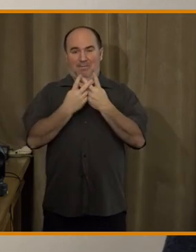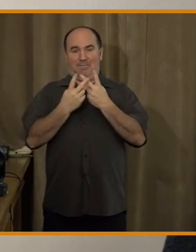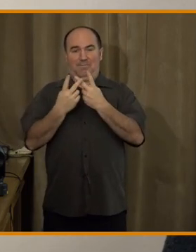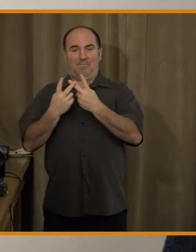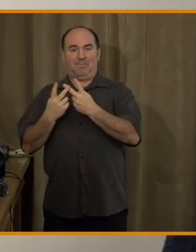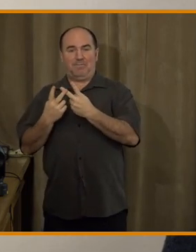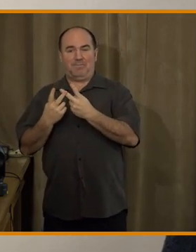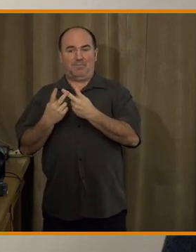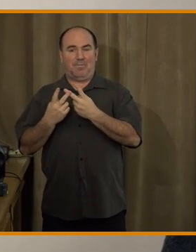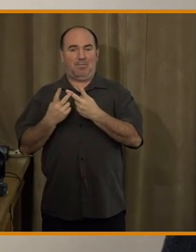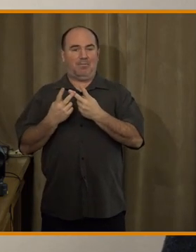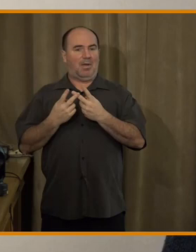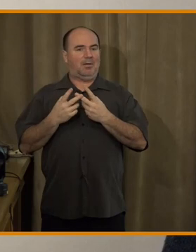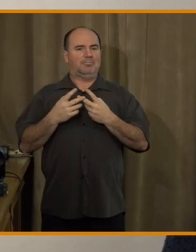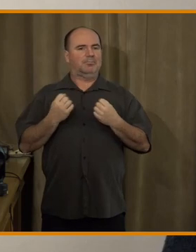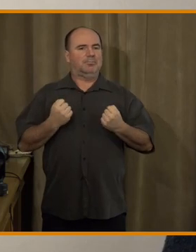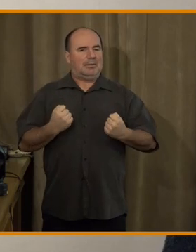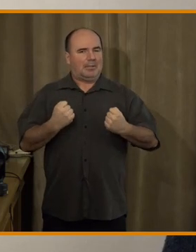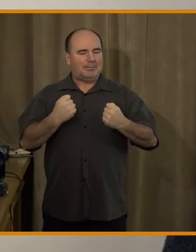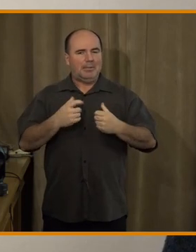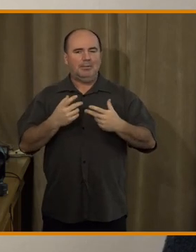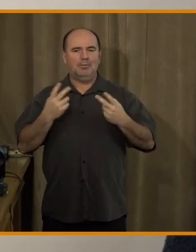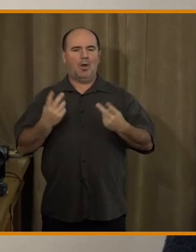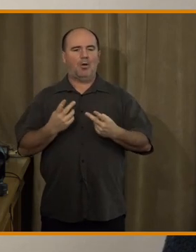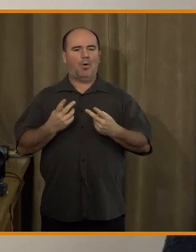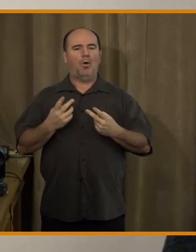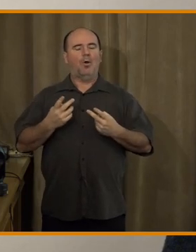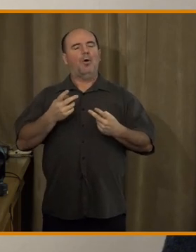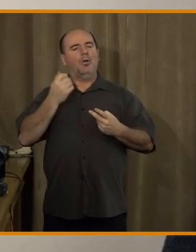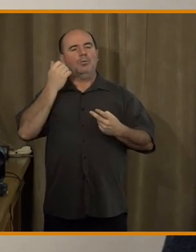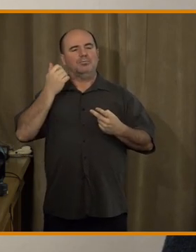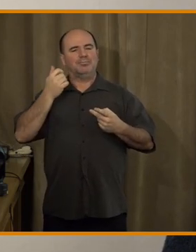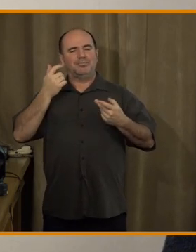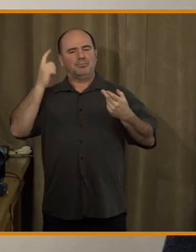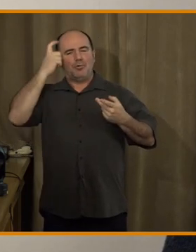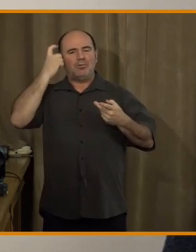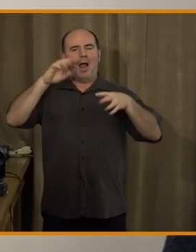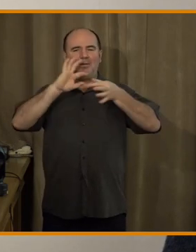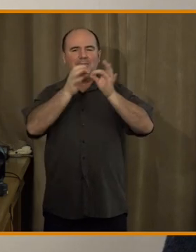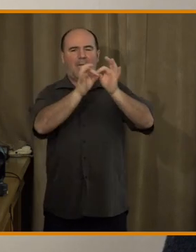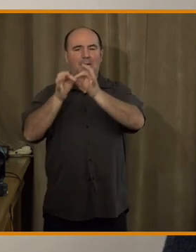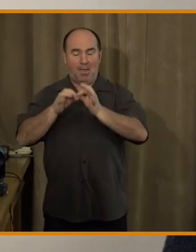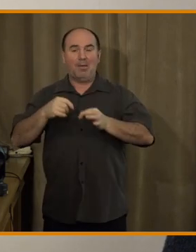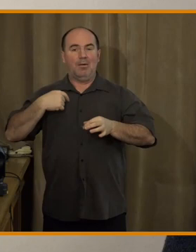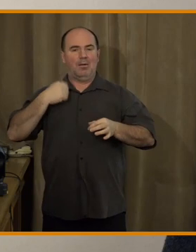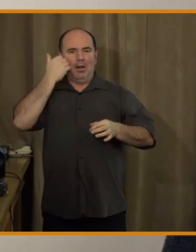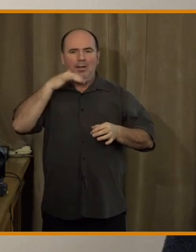Na rovinu říkám, lidé postouchají přes Spotify, přes Apple a podobně.